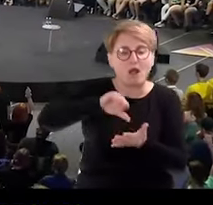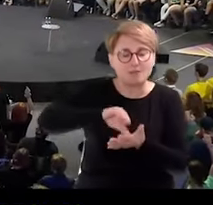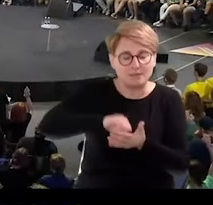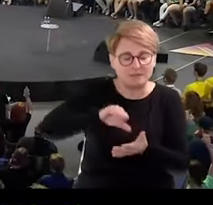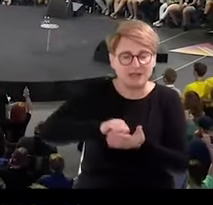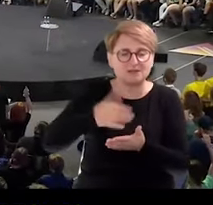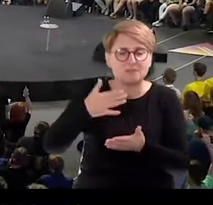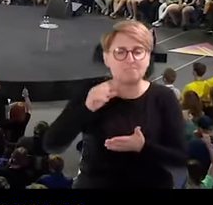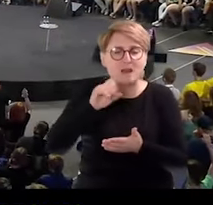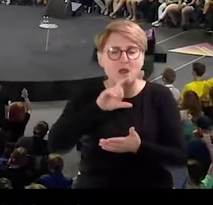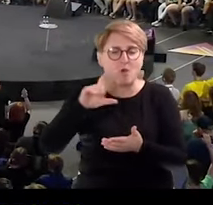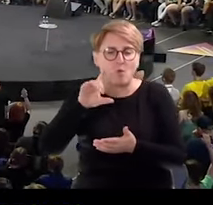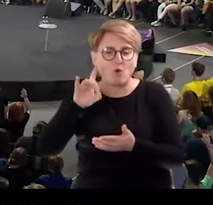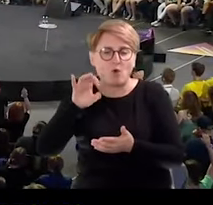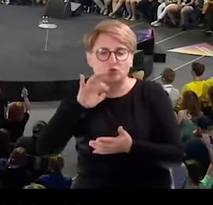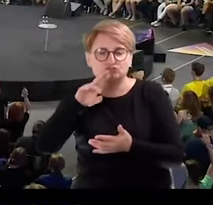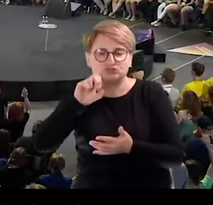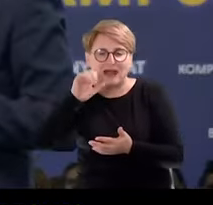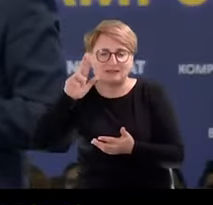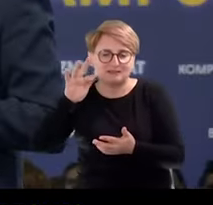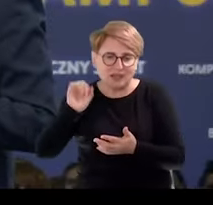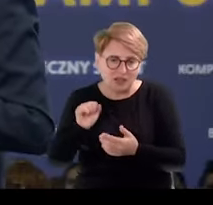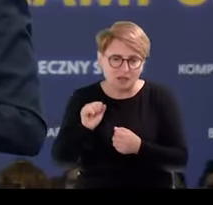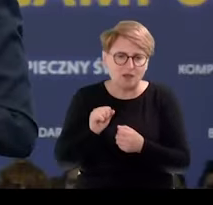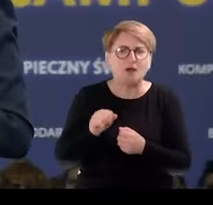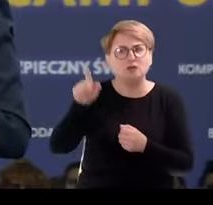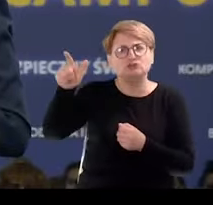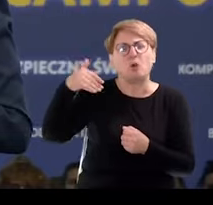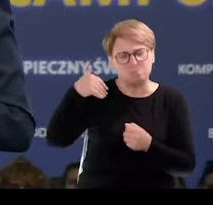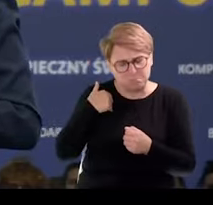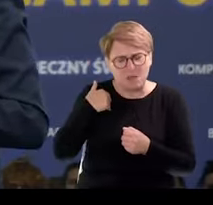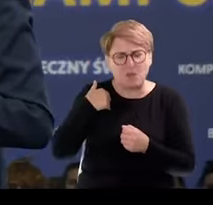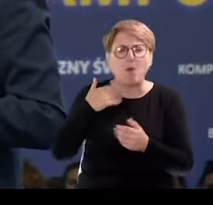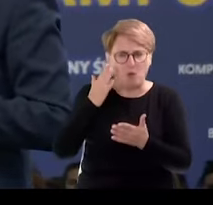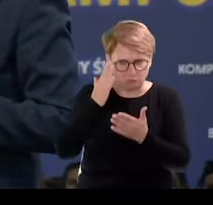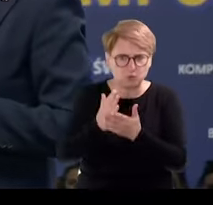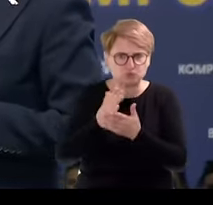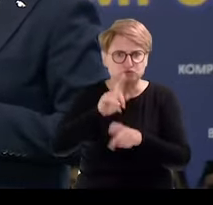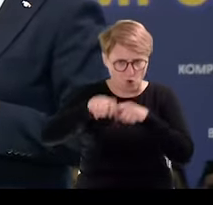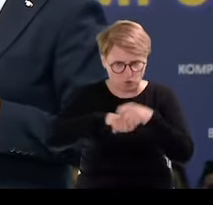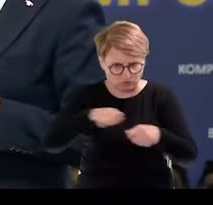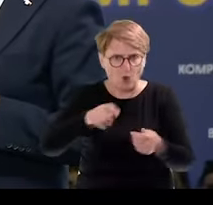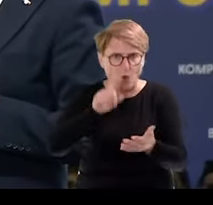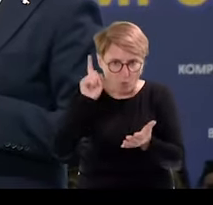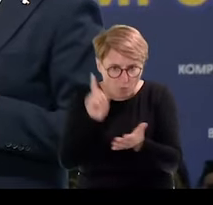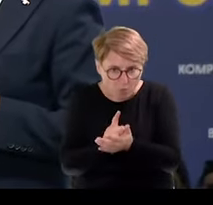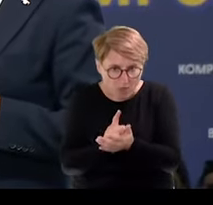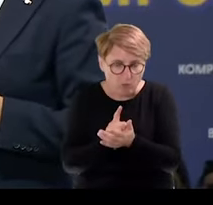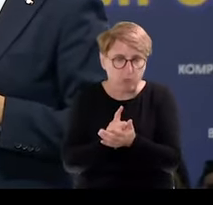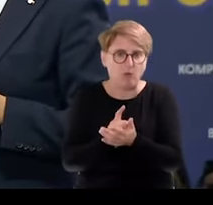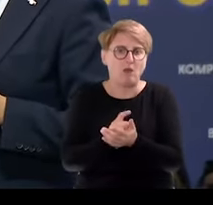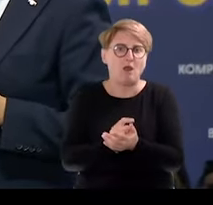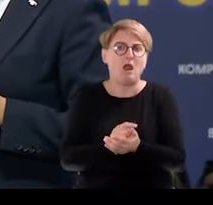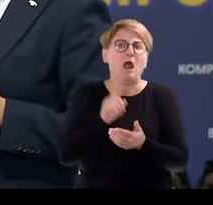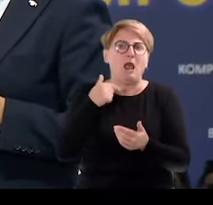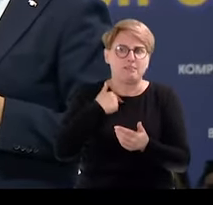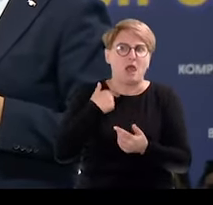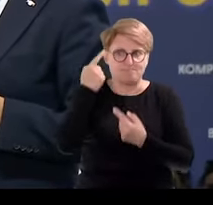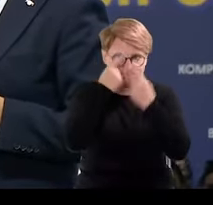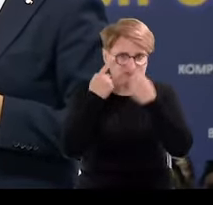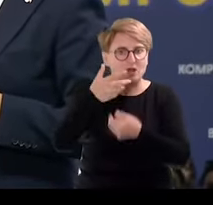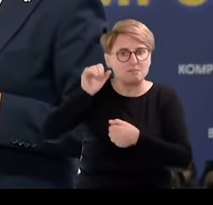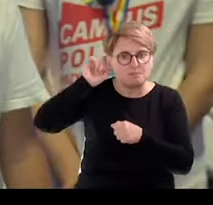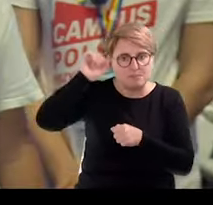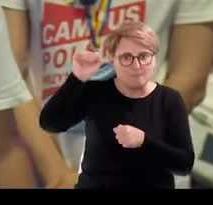Po kampusie tamtą sprawę prorosyjskiej kandydatury udało się rozwiązać. I liczyłem na to, że takie standardy w obozie demokratycznym